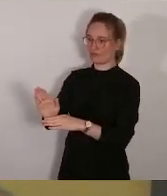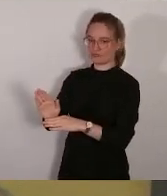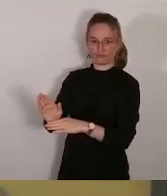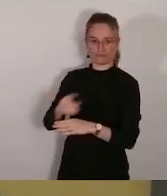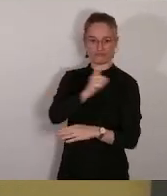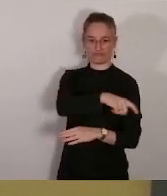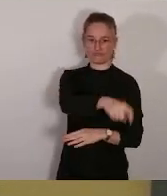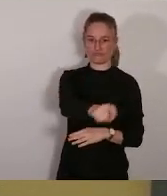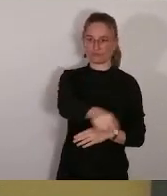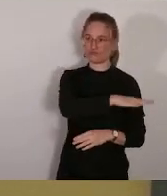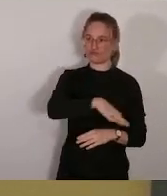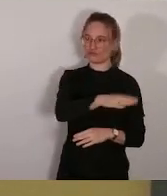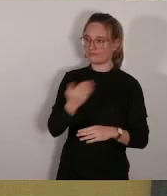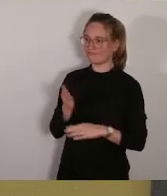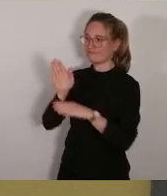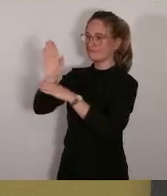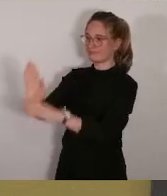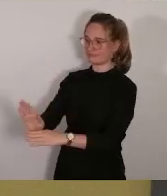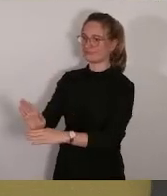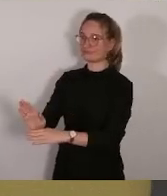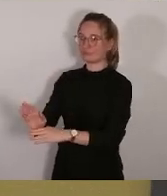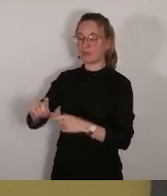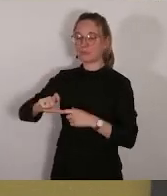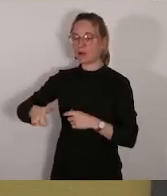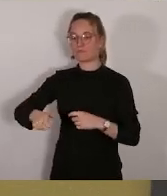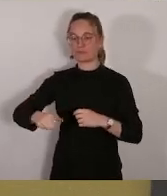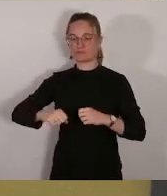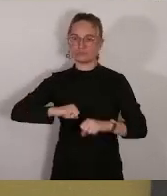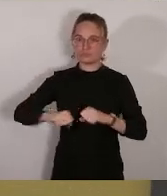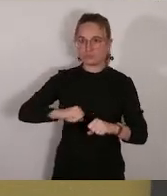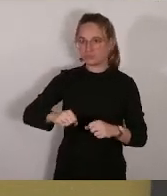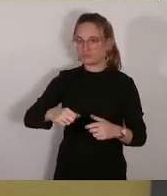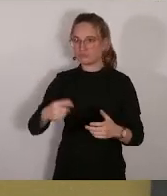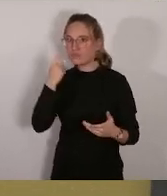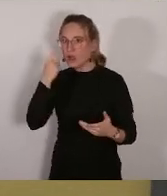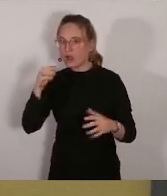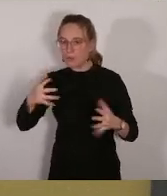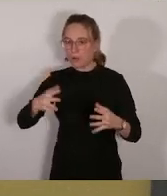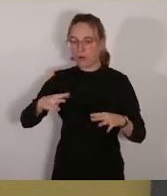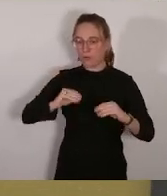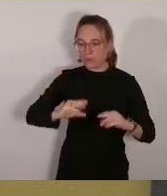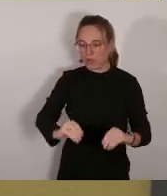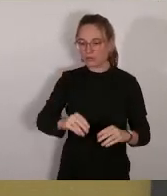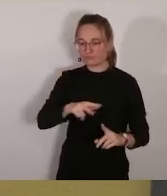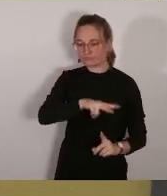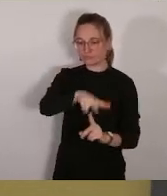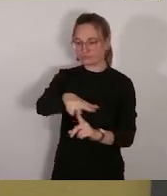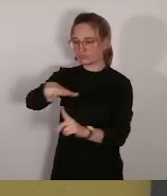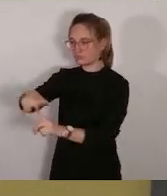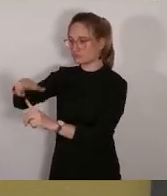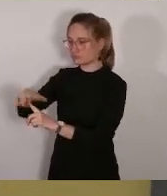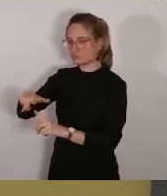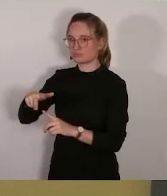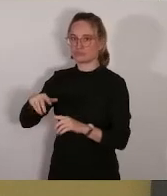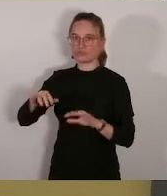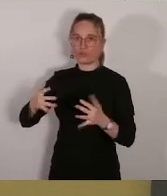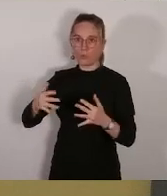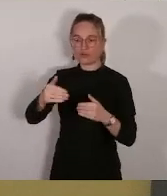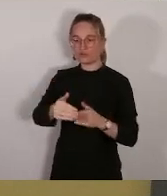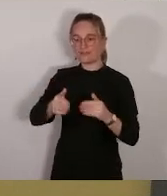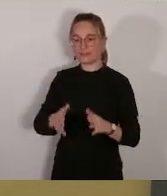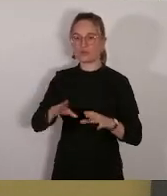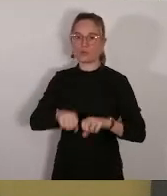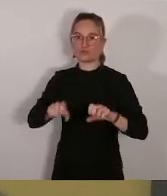lancer des programmes qui permettront l'installation de ces unités de production d'énergie renouvelable. Donc je vous propose de voter